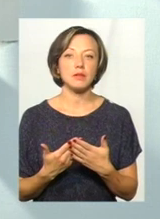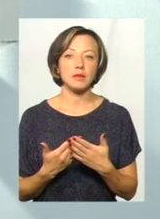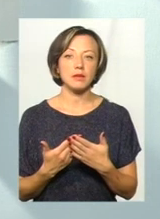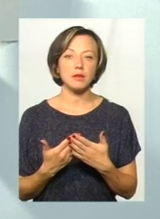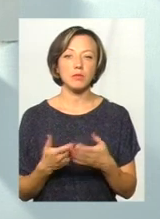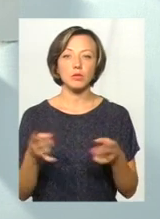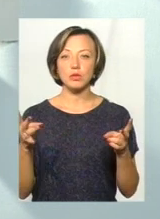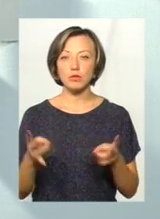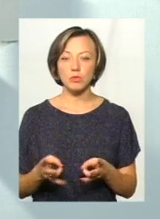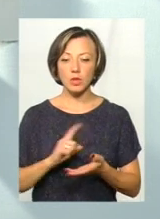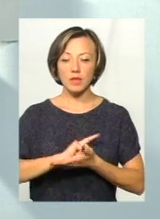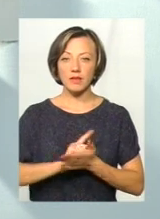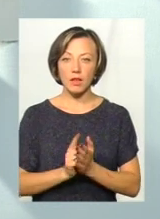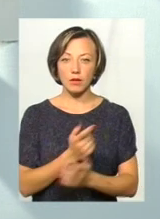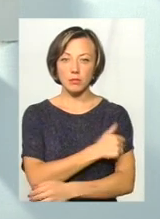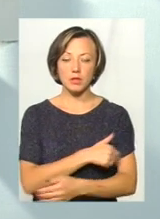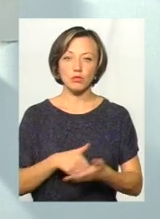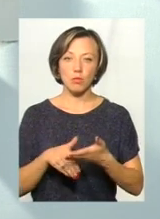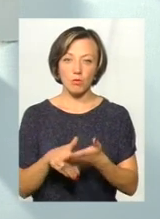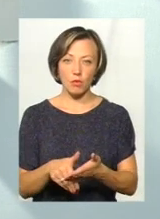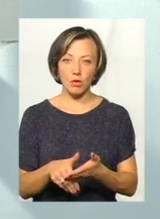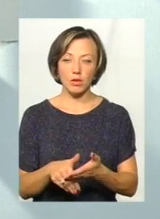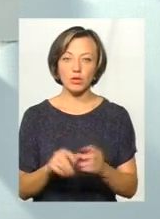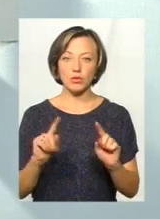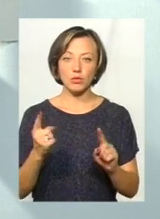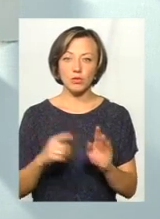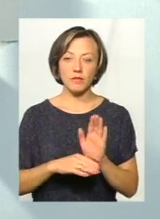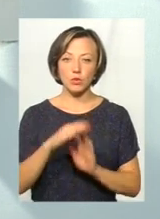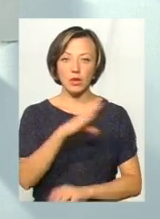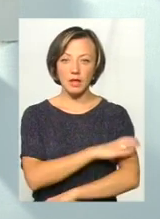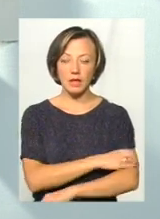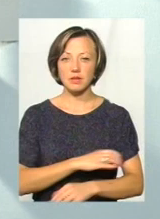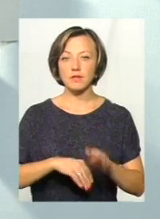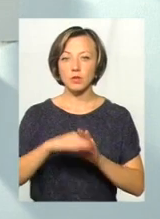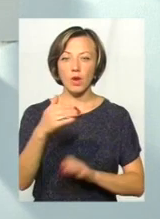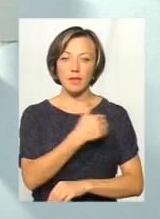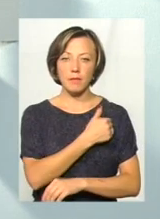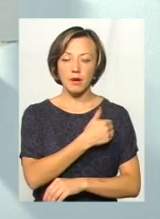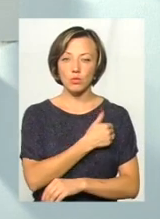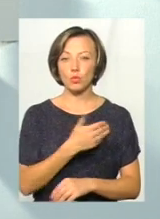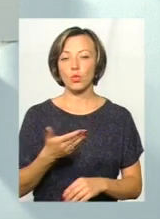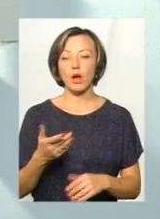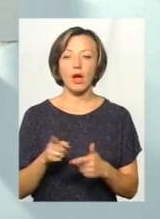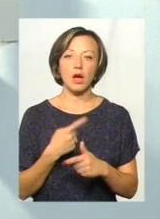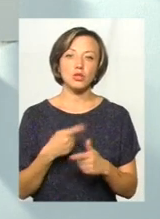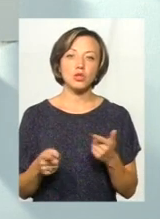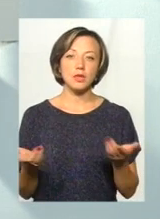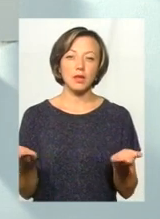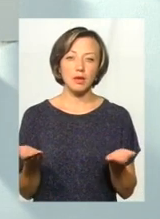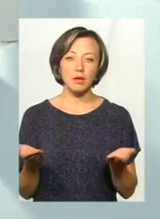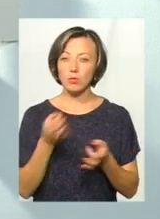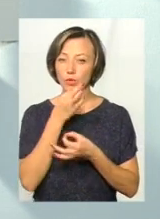потребують невідкладної медичної допомоги. Тобто це дуже високий тиск, чи там дуже висока температура, чи будь